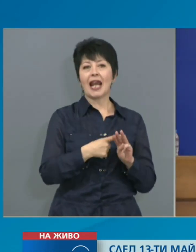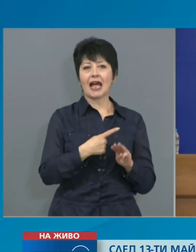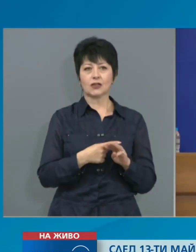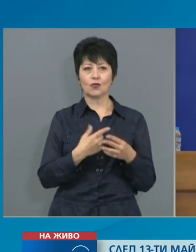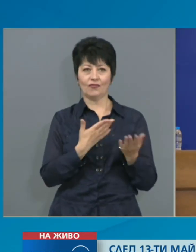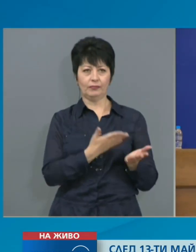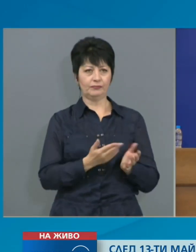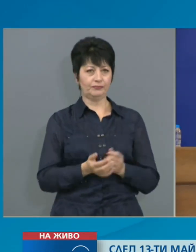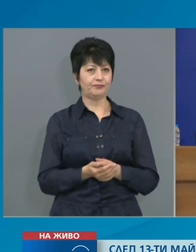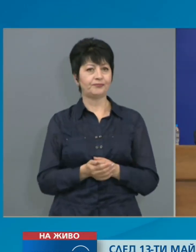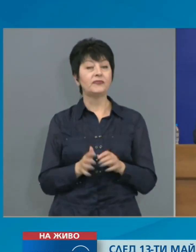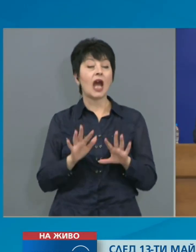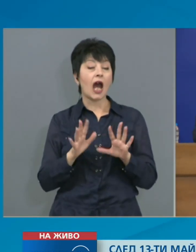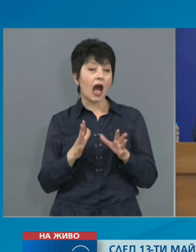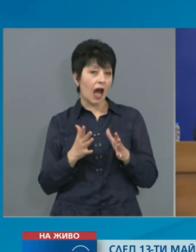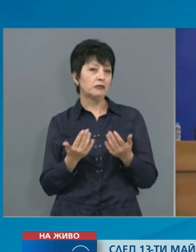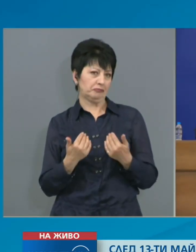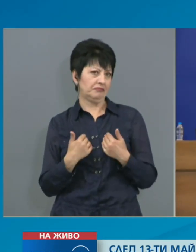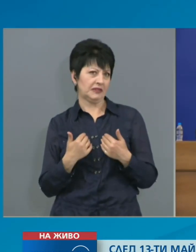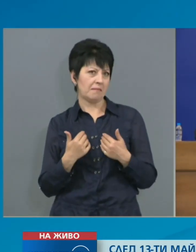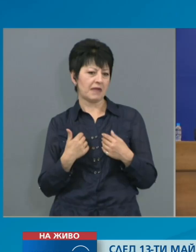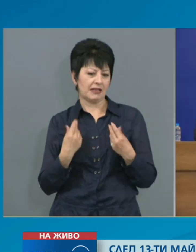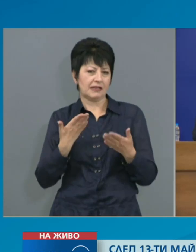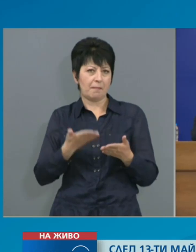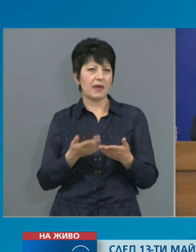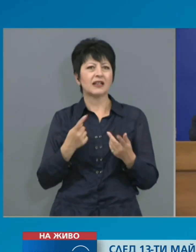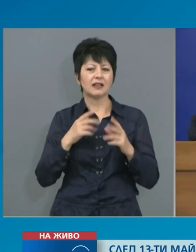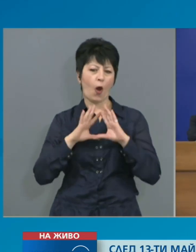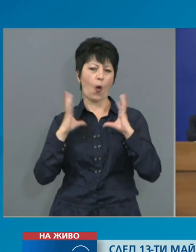Ако на мен се пада ролята да обобща,